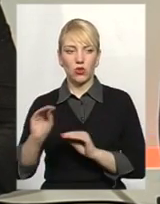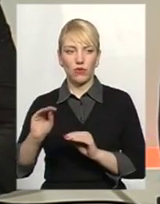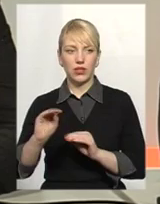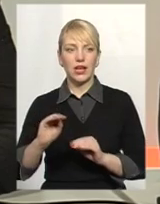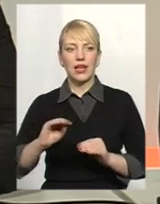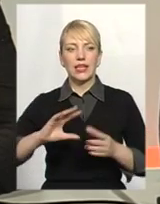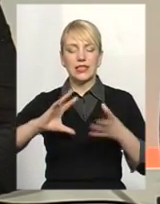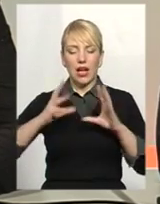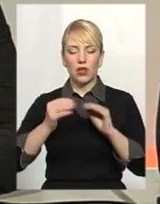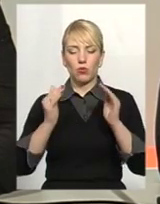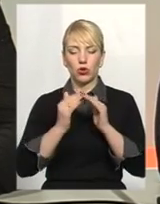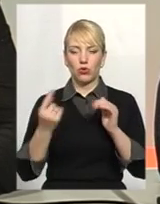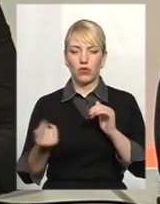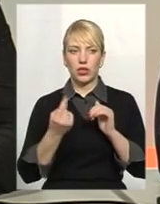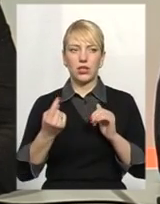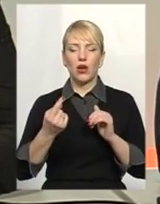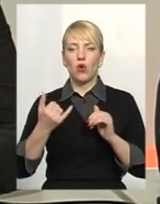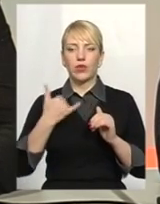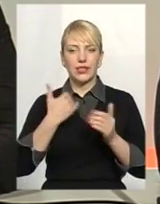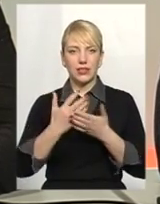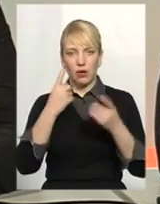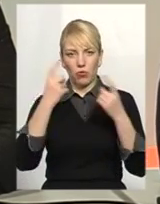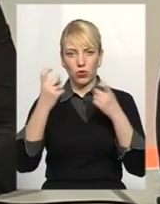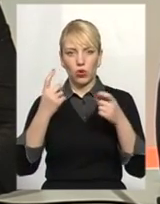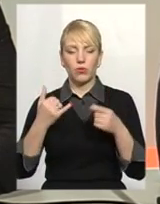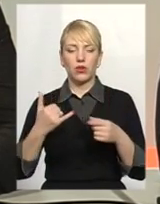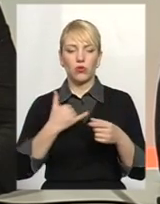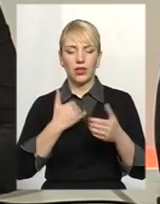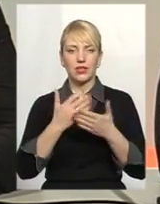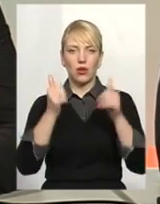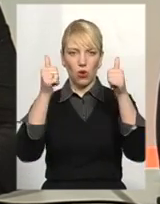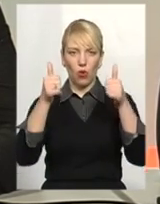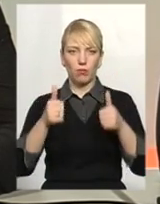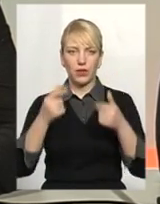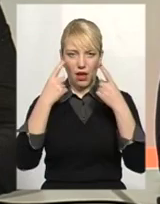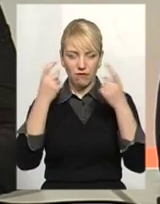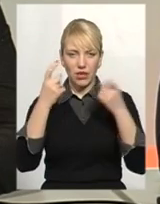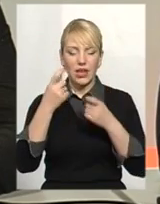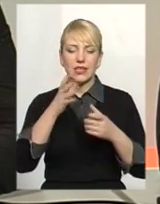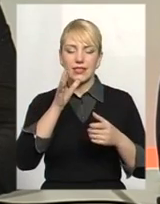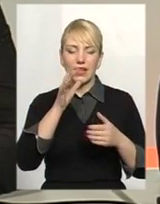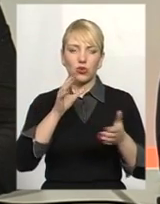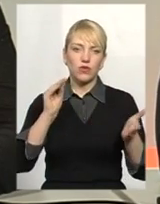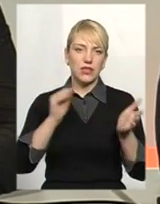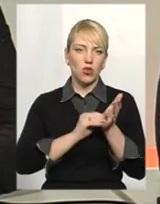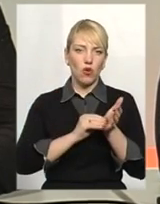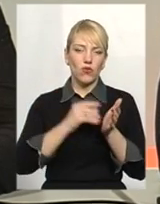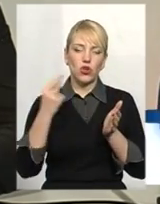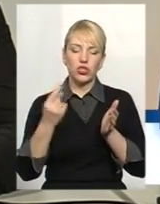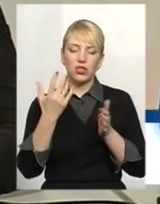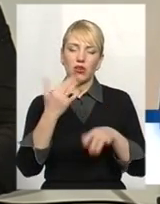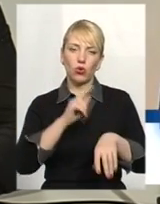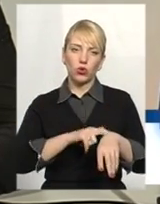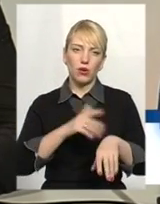загальнобудинкового лічильника, не проводиться без повідомлення. На кожному під'їзді розвішуються об'яви з датою встановлення лічильнику, з якої години